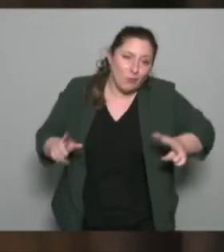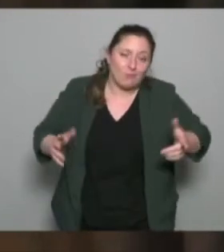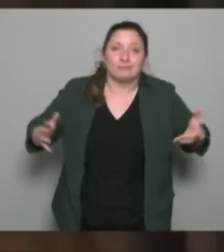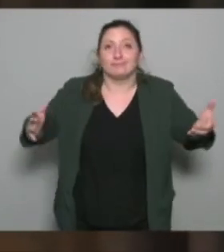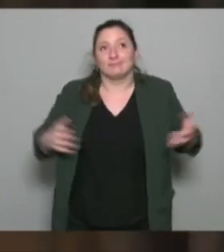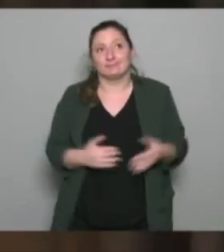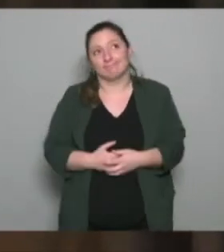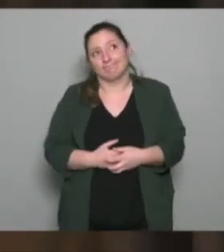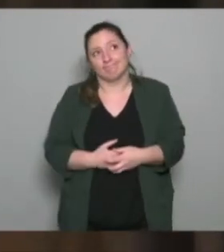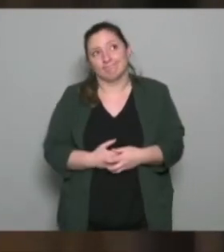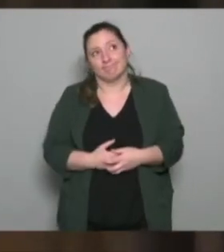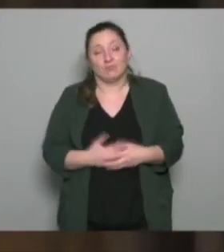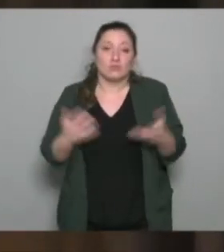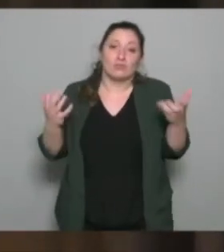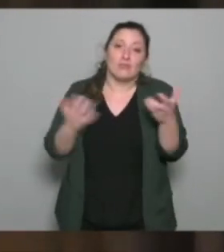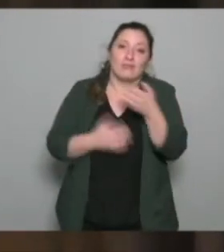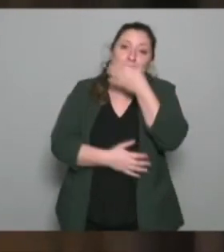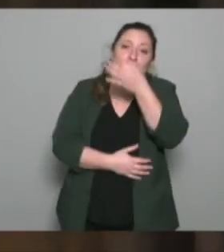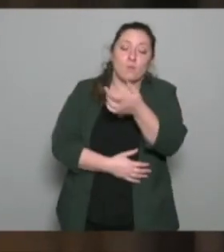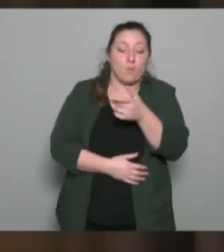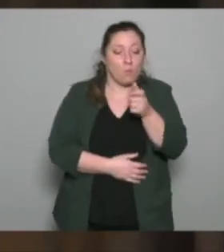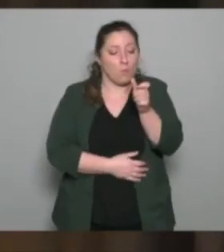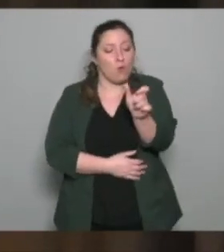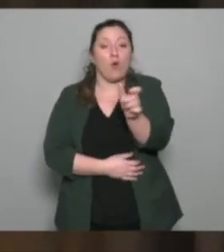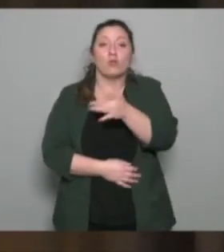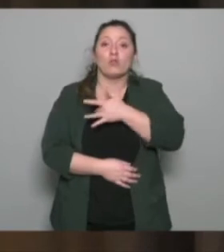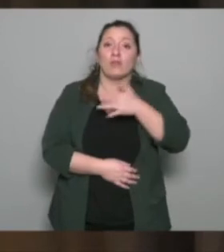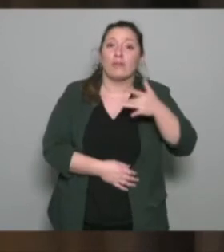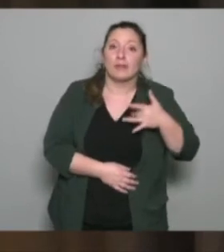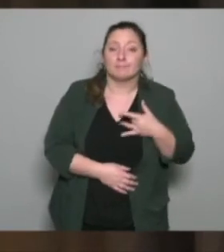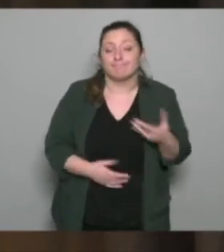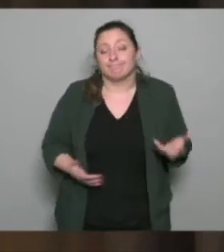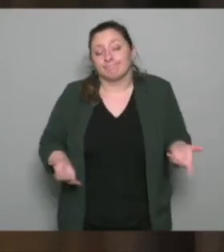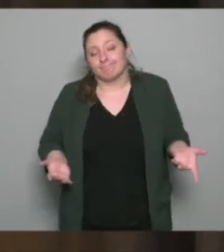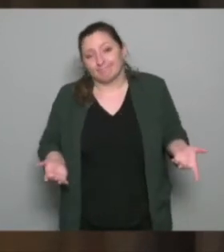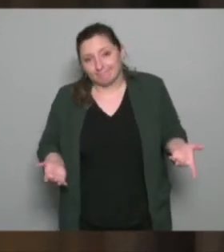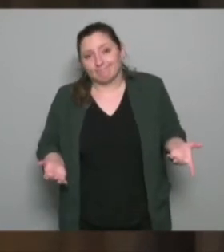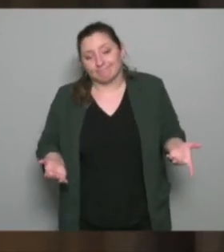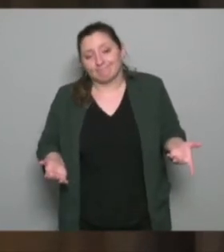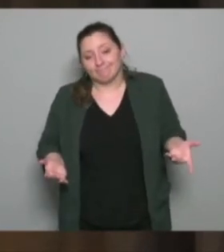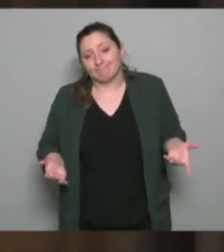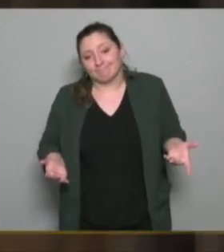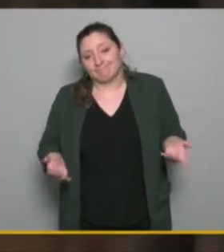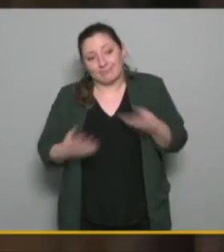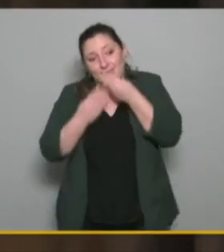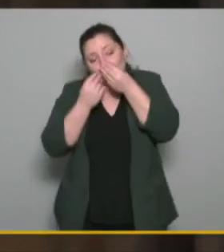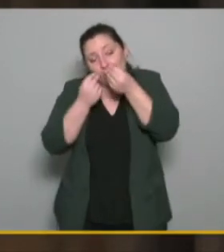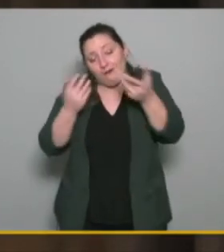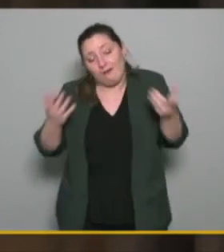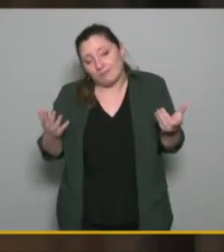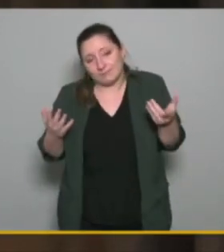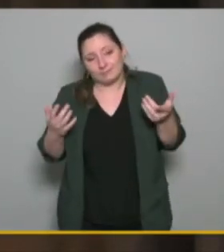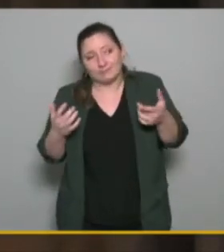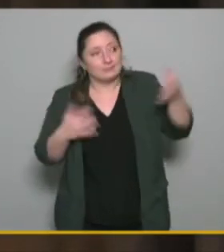veuille discuter un peu le mot santé bon parce que il me semble que ce qui a été